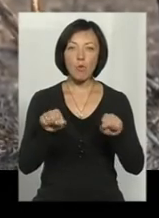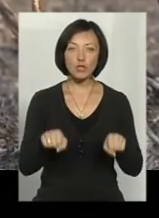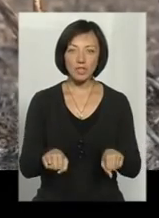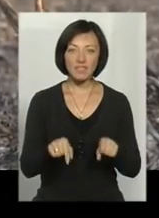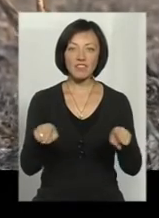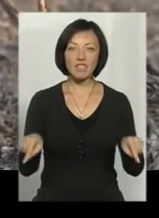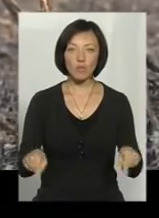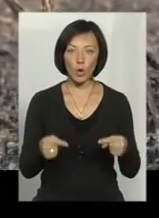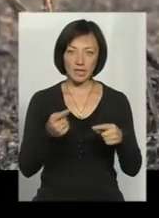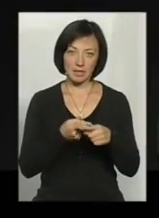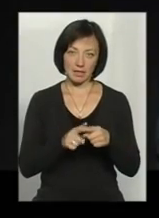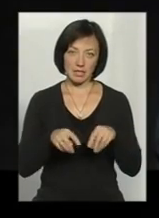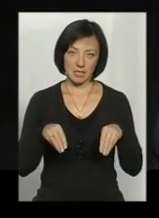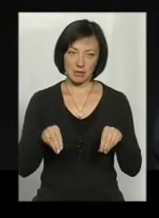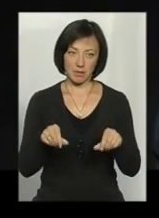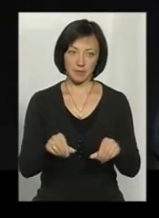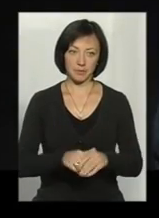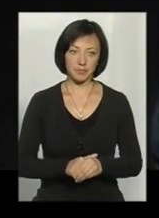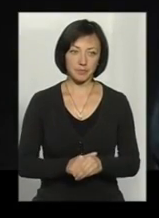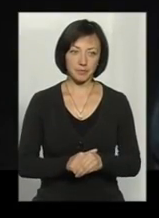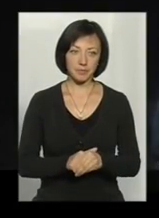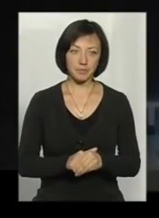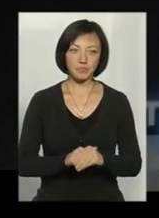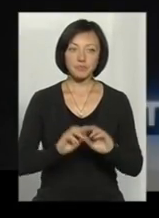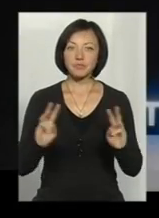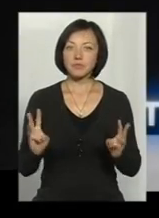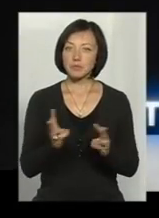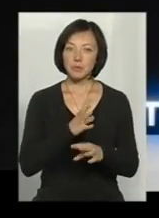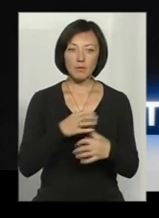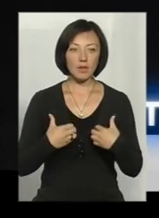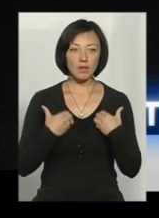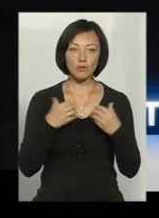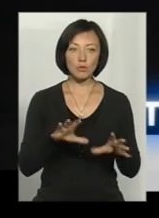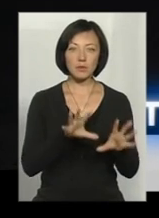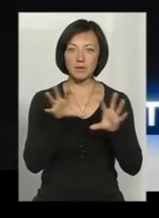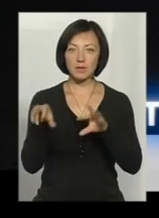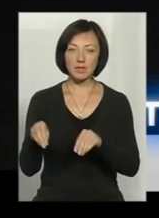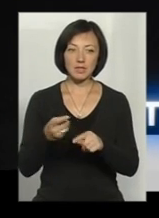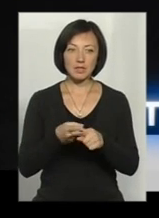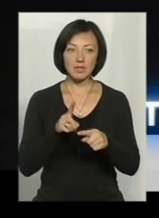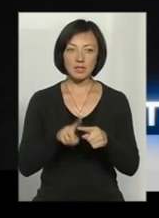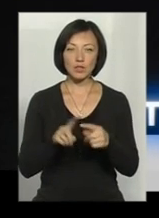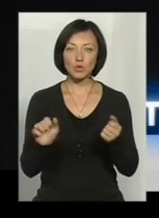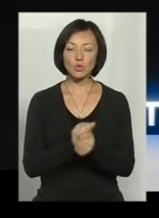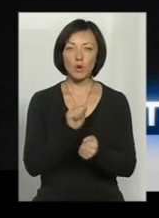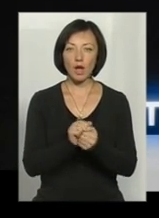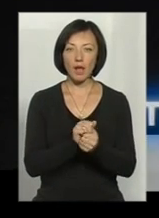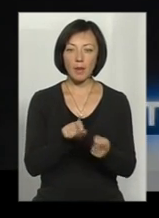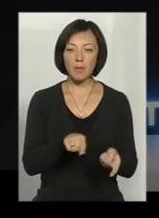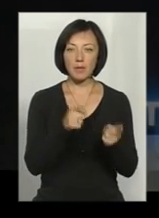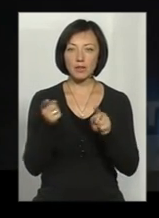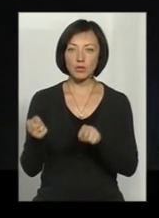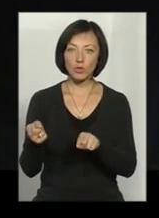відтворитися на цій землі. Вогонь був дуже страшно, переживала, що воно взагалі не кинулося оцею сою, яке суха, і не перейшло на